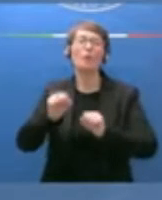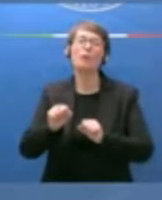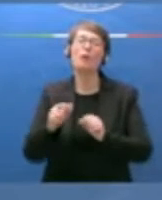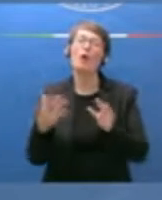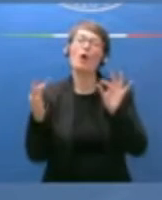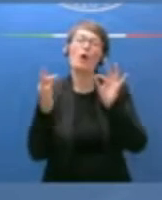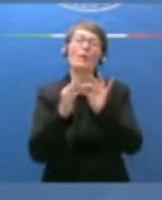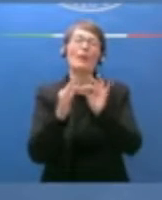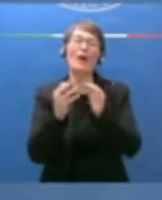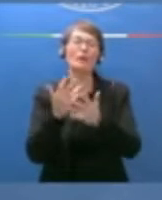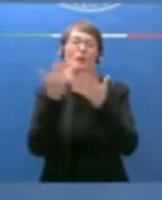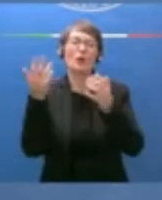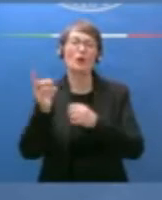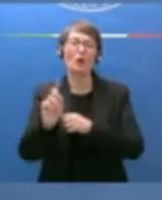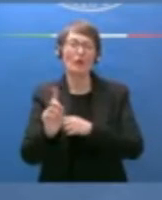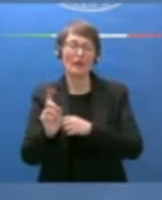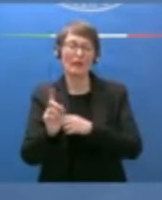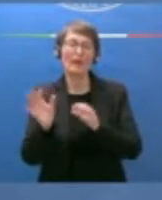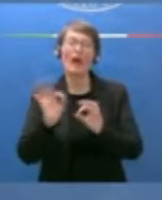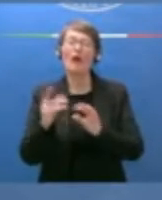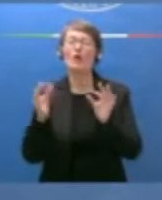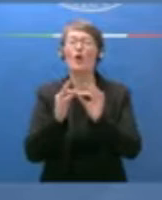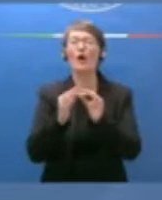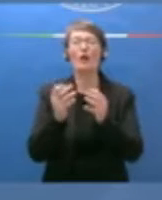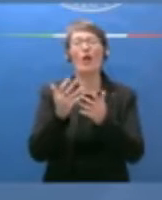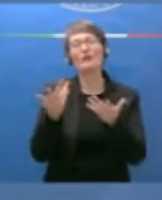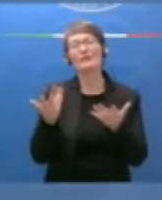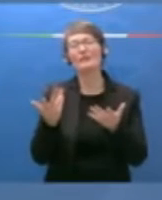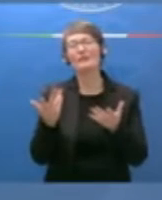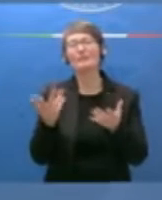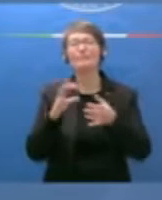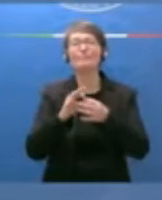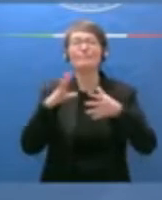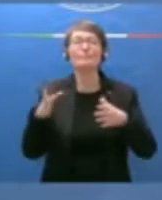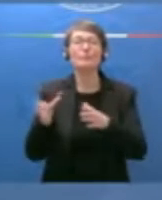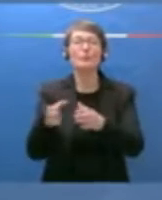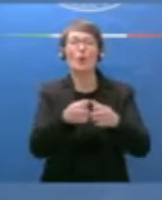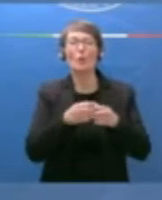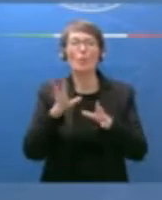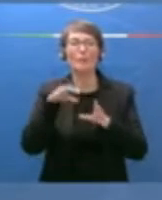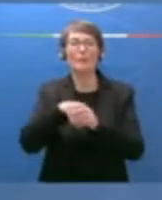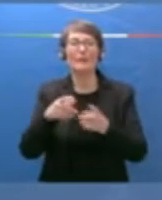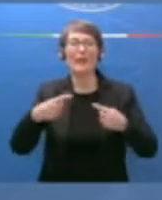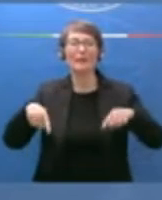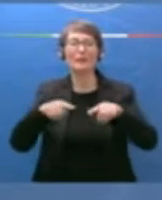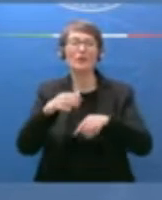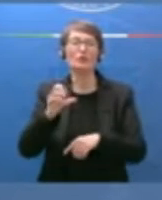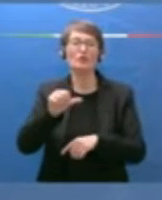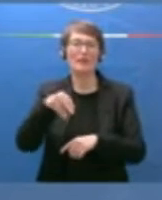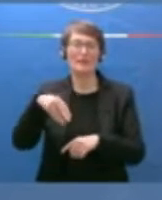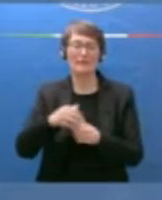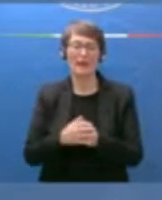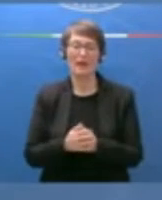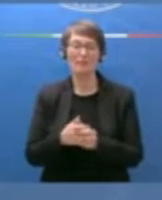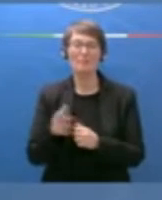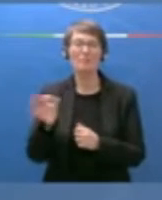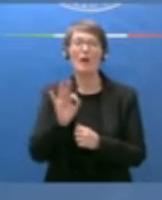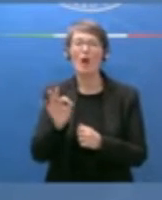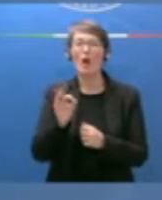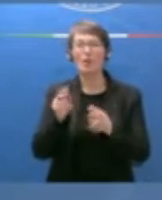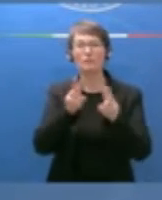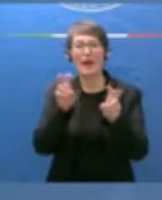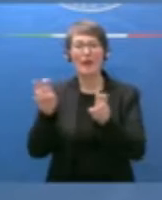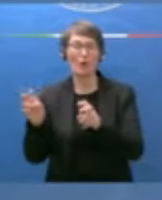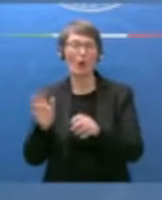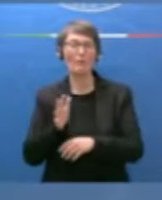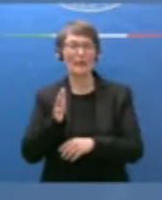tra i vari gruppi presenti nel CSM e poi anche altri temi meno mediaticamente dibattuti ma